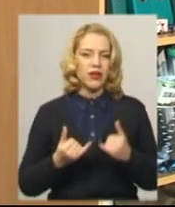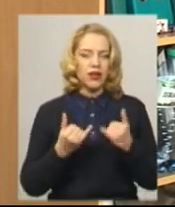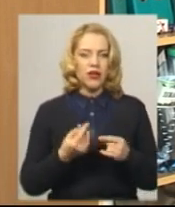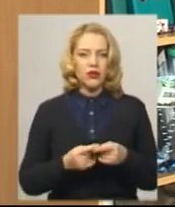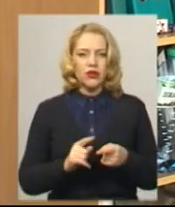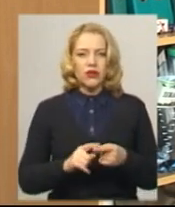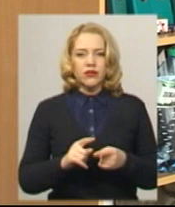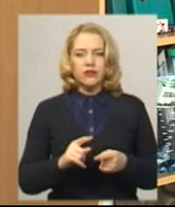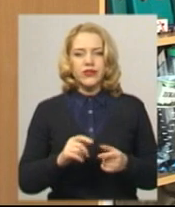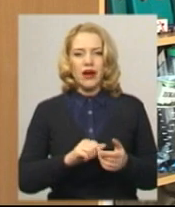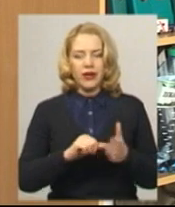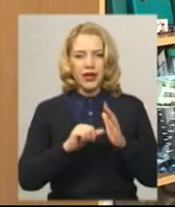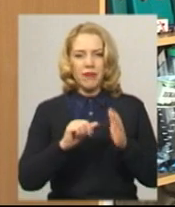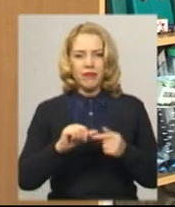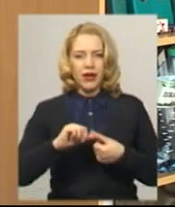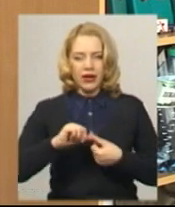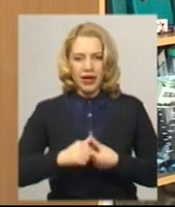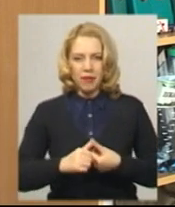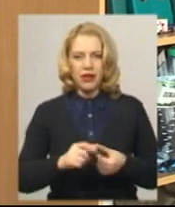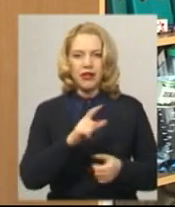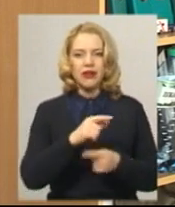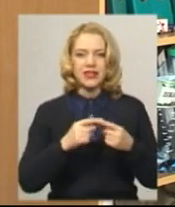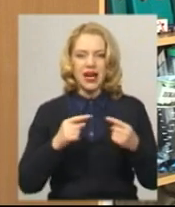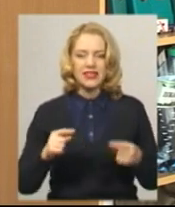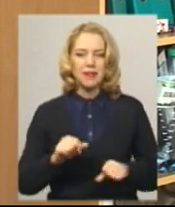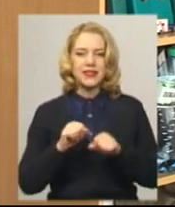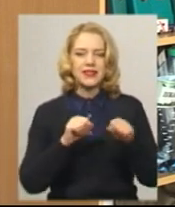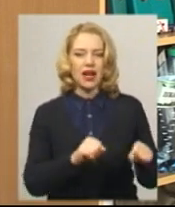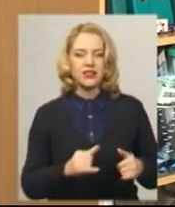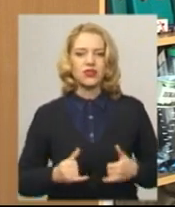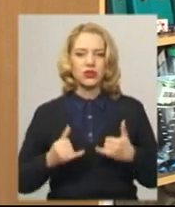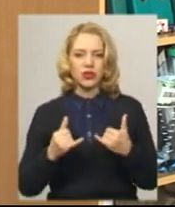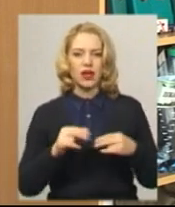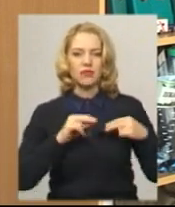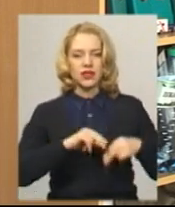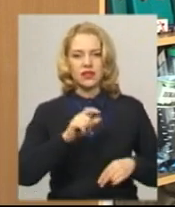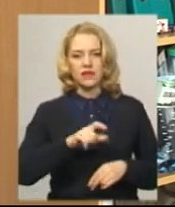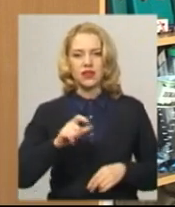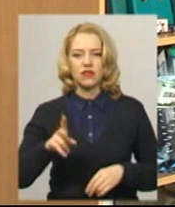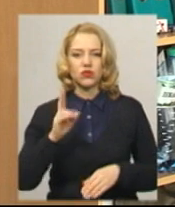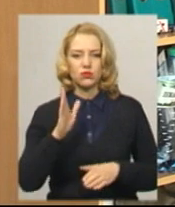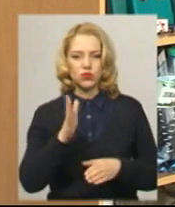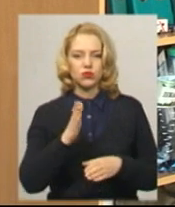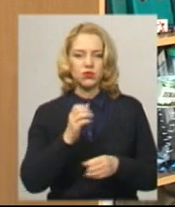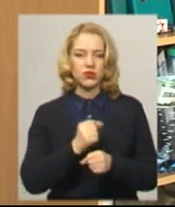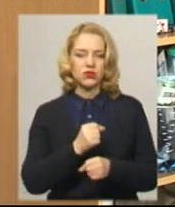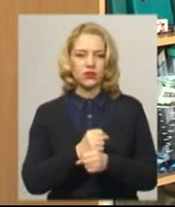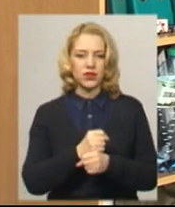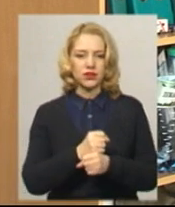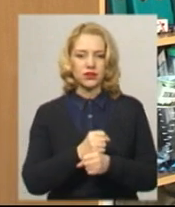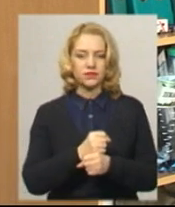закуплено засоби захисту для працівників, які будуть працювати.